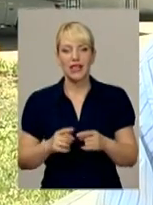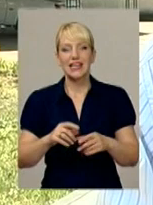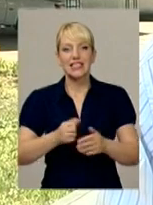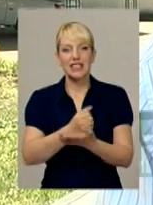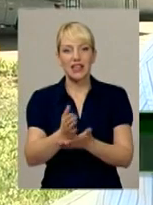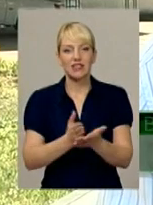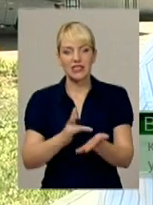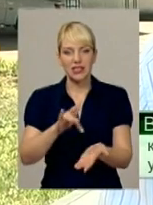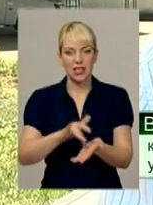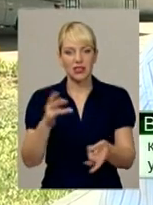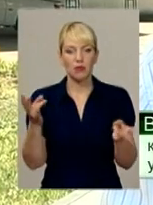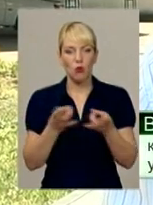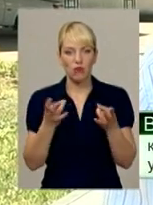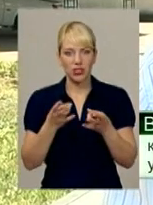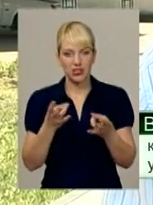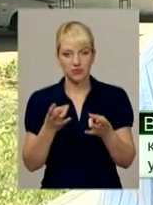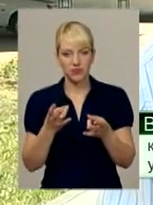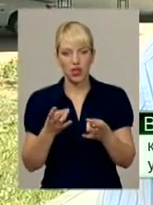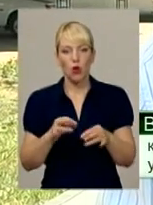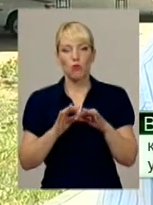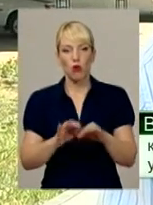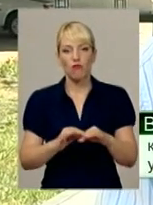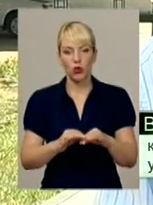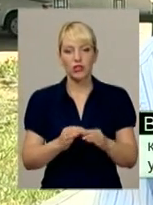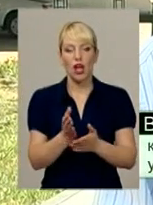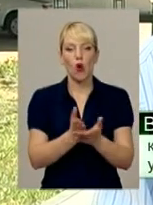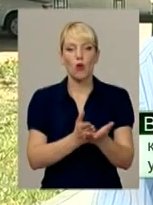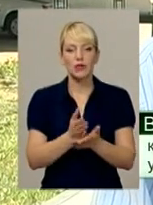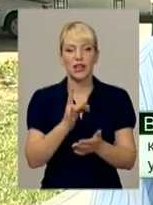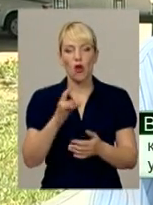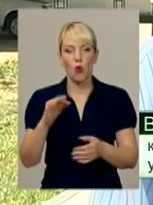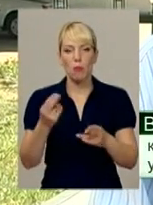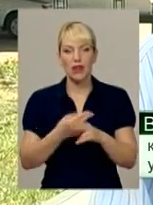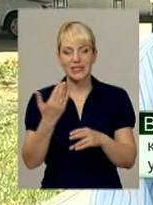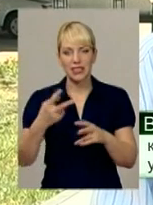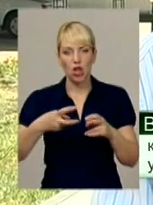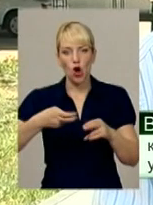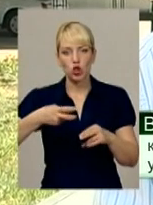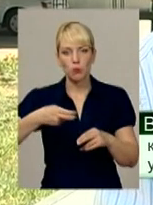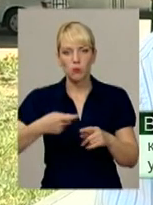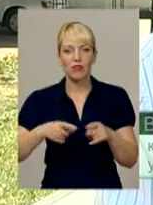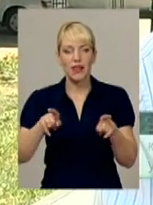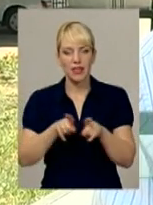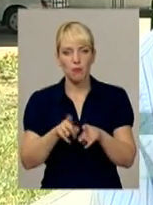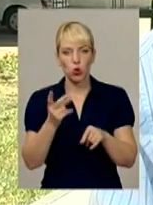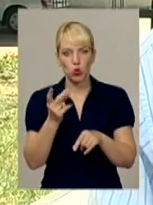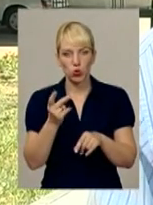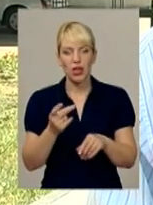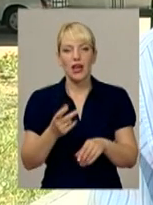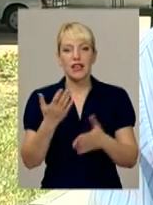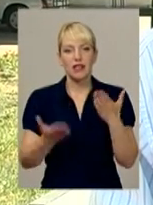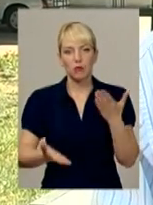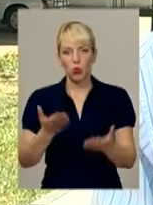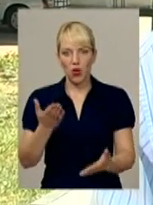центри, по-перше, повинні проводити обслуговування РРО без їх розпломбування, по-друге, у разі